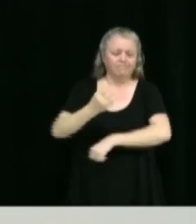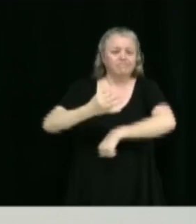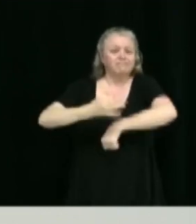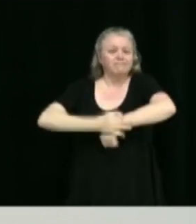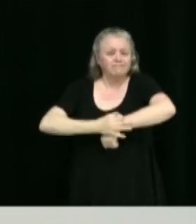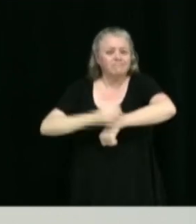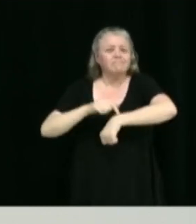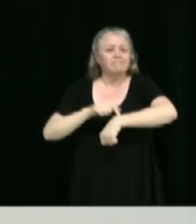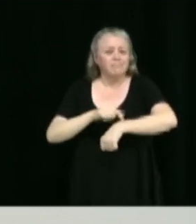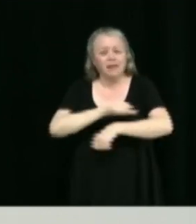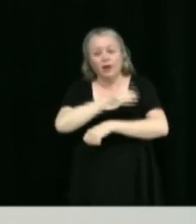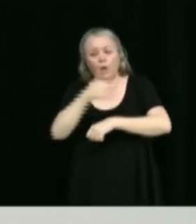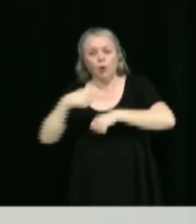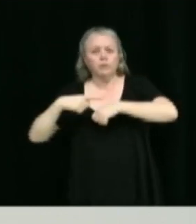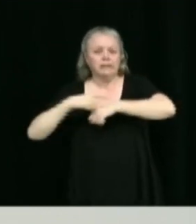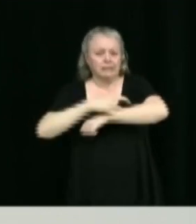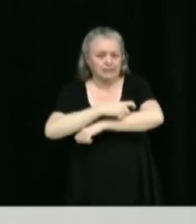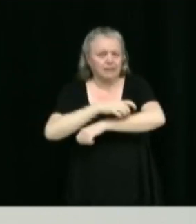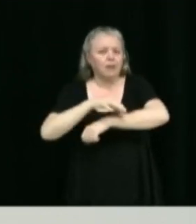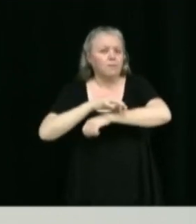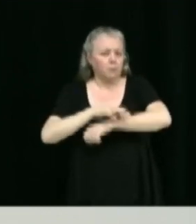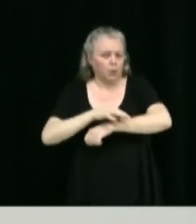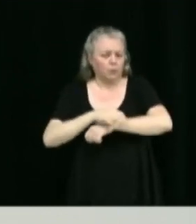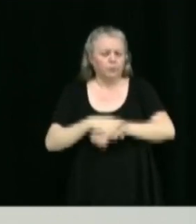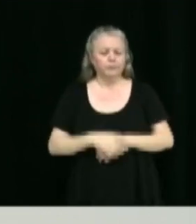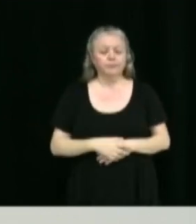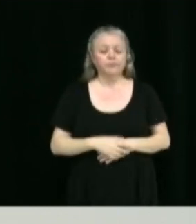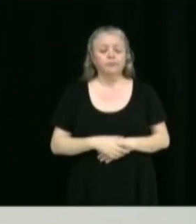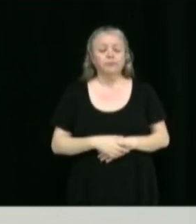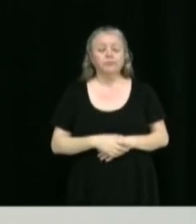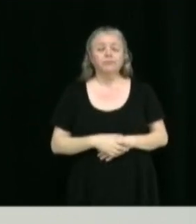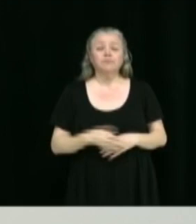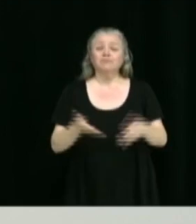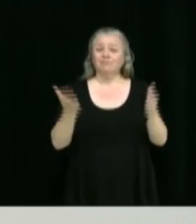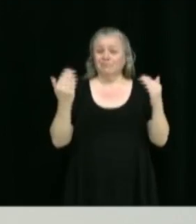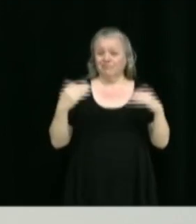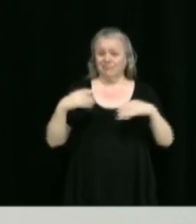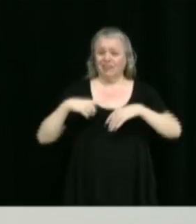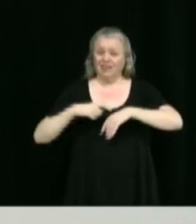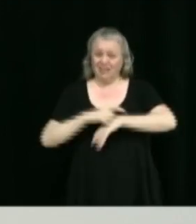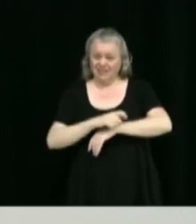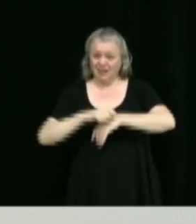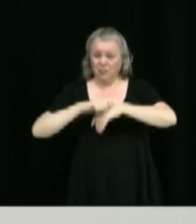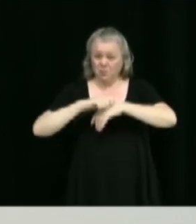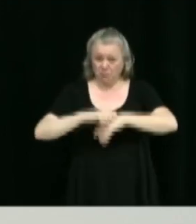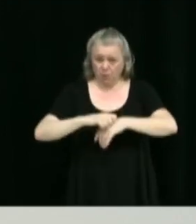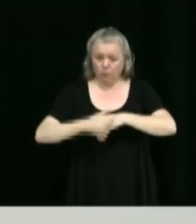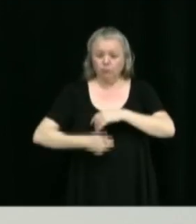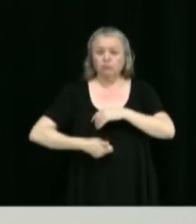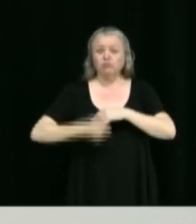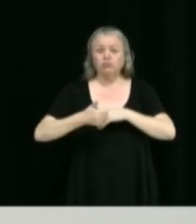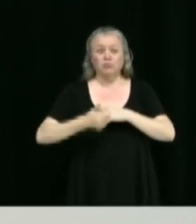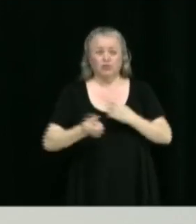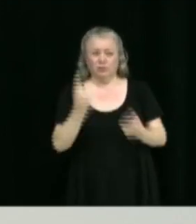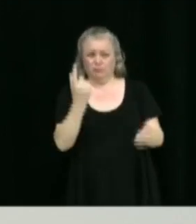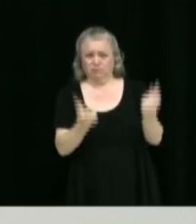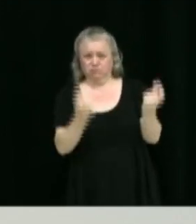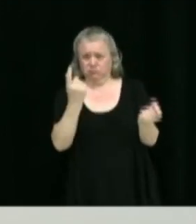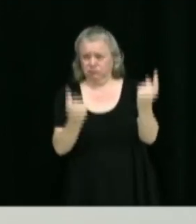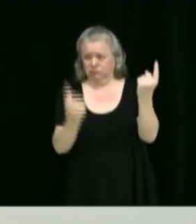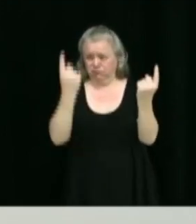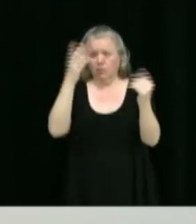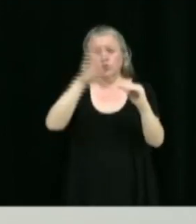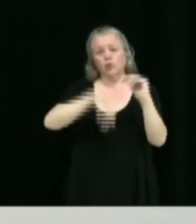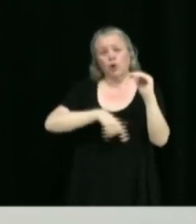autres que le mélanome, attendu que le cancer de la peau est le plus fréquent de tous les cancers, un